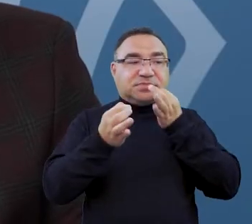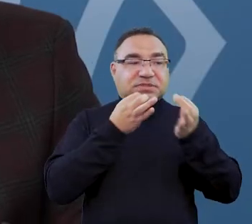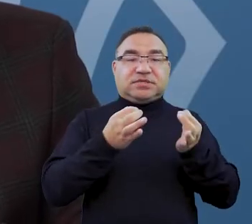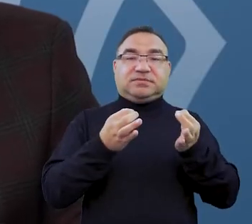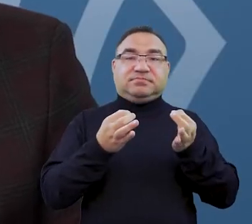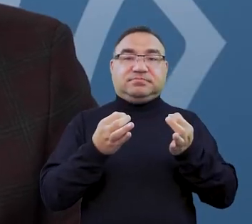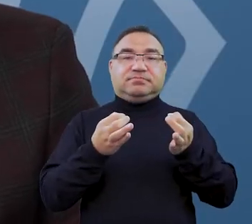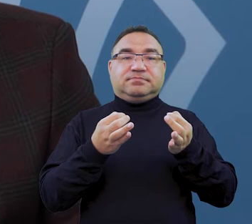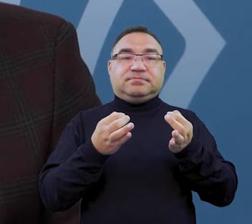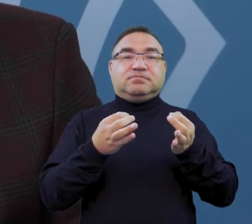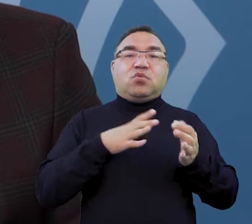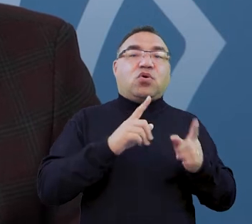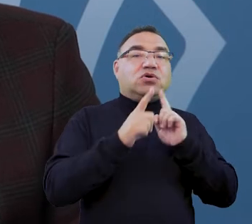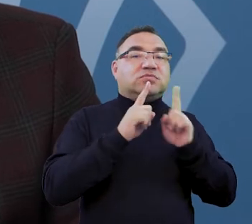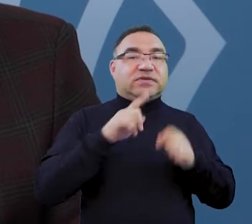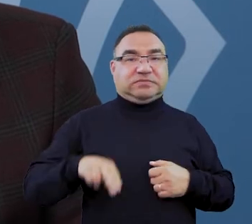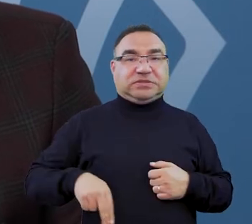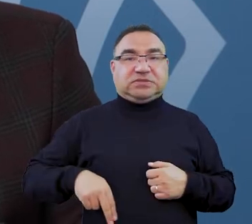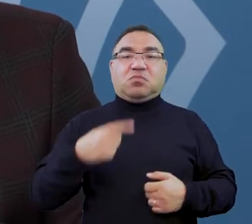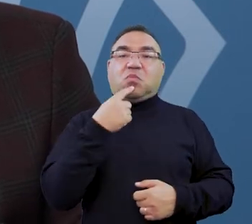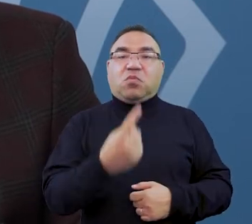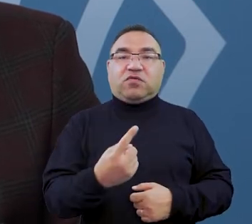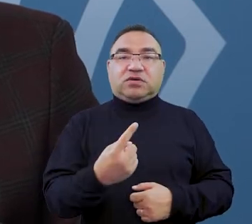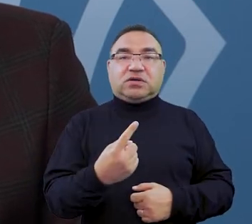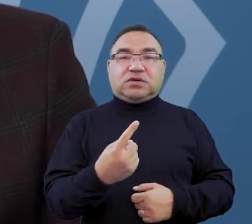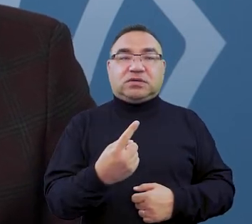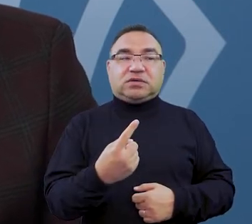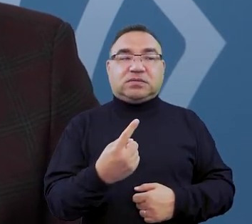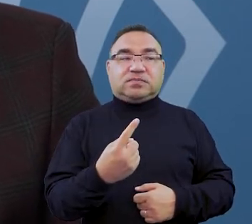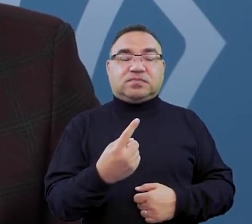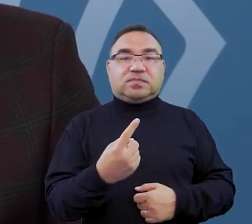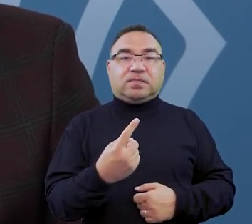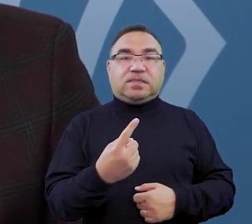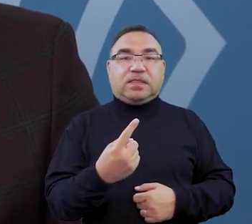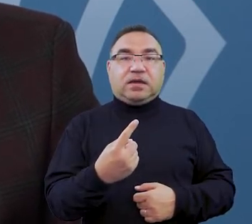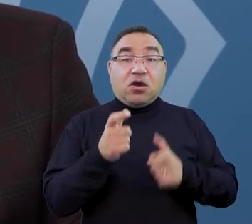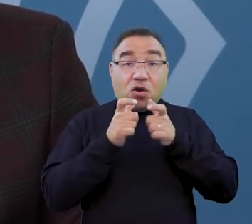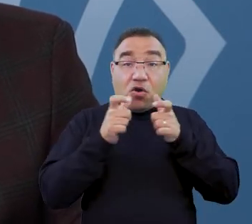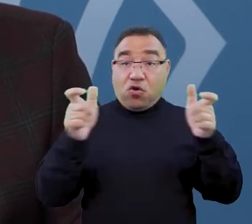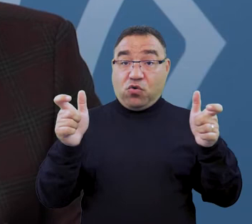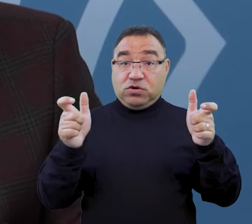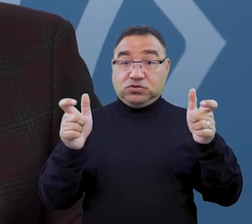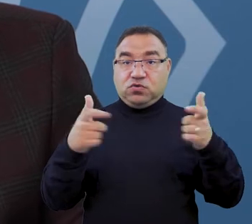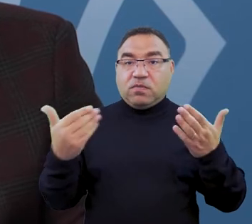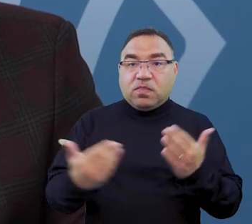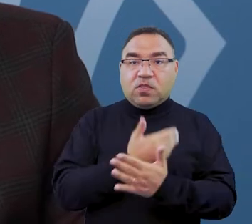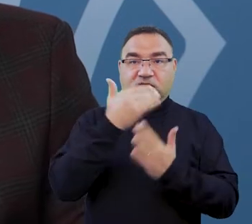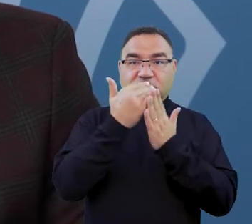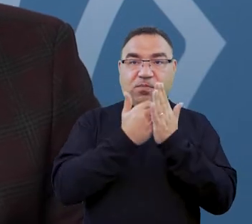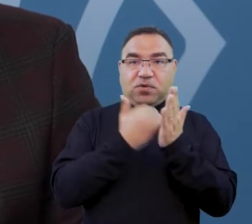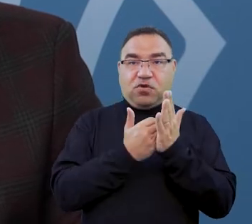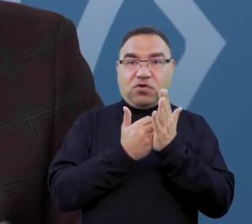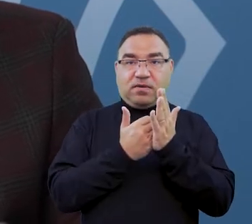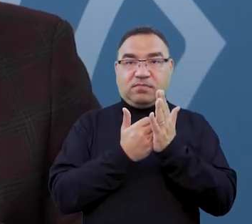transmisji chwilę rozmawialiśmy z Panem Ministrem i Pan Minister powiedział nam, że ogłosił właśnie